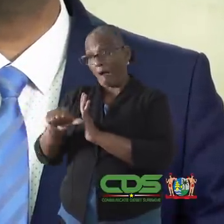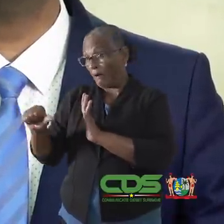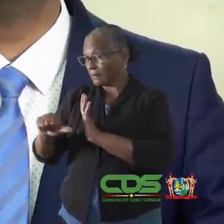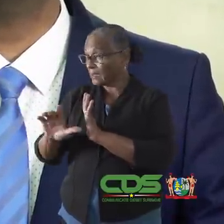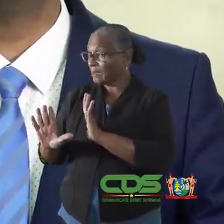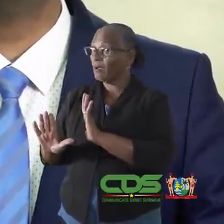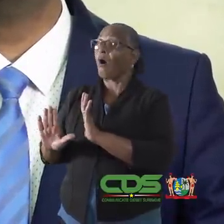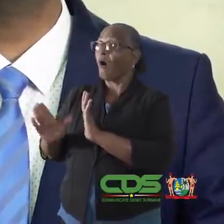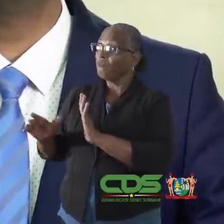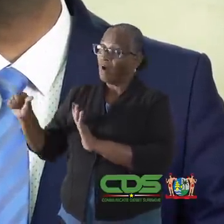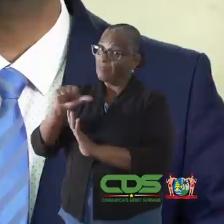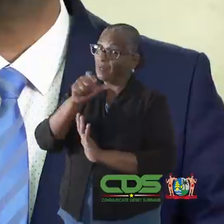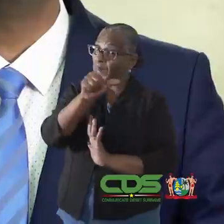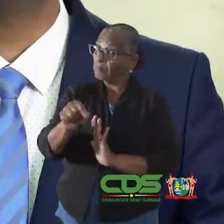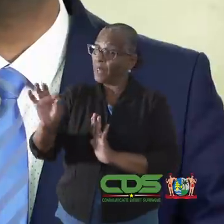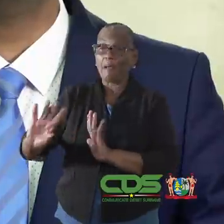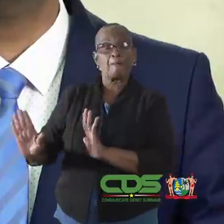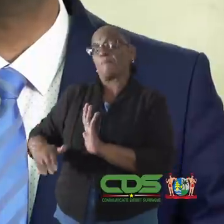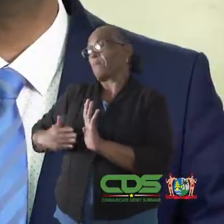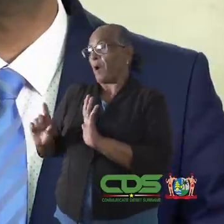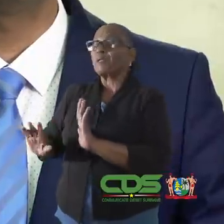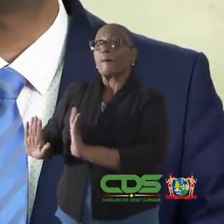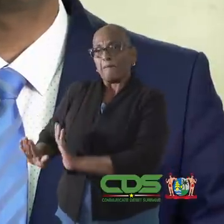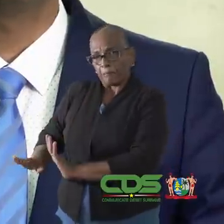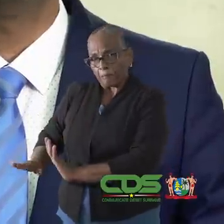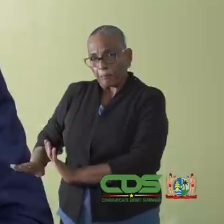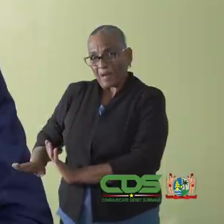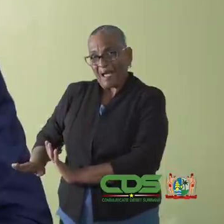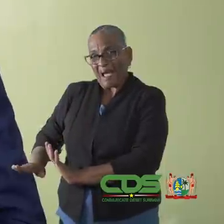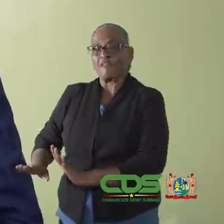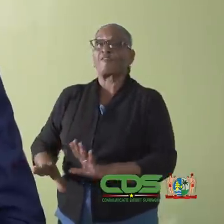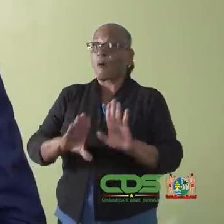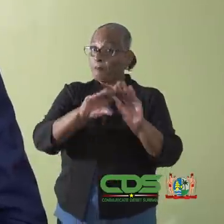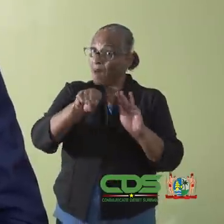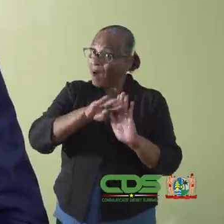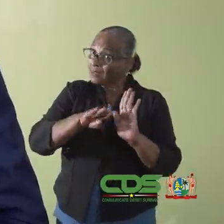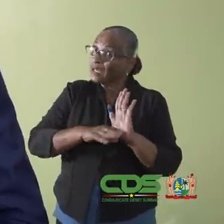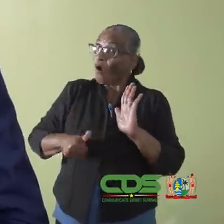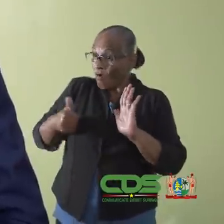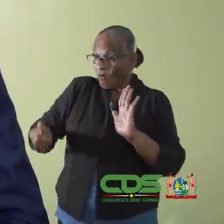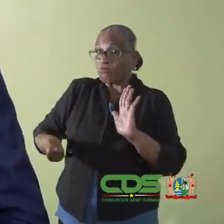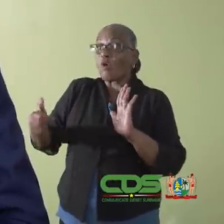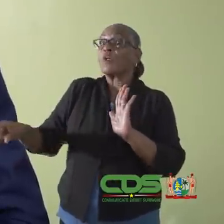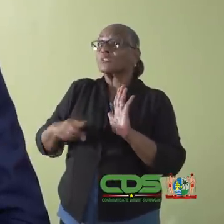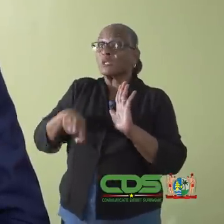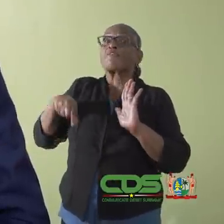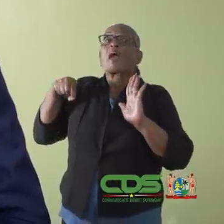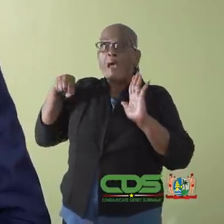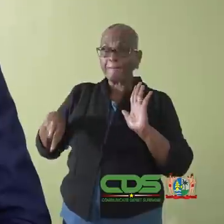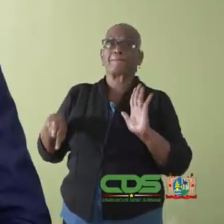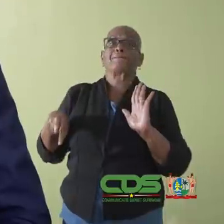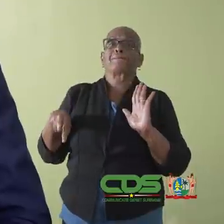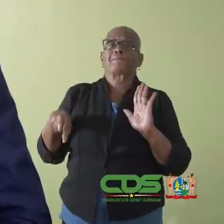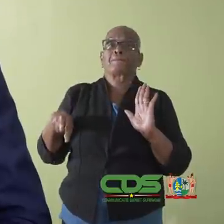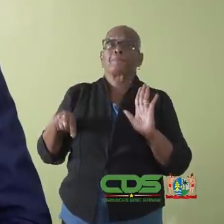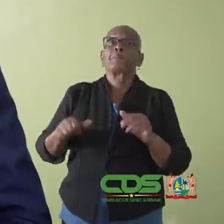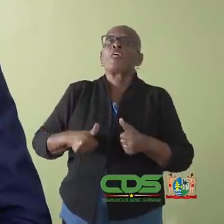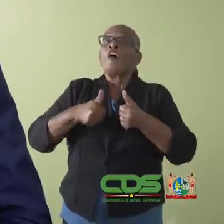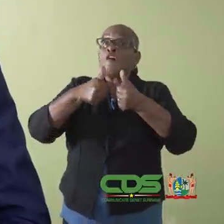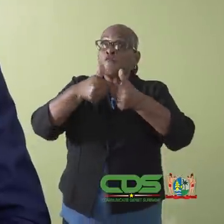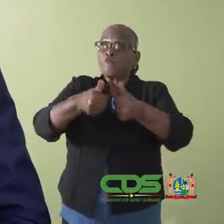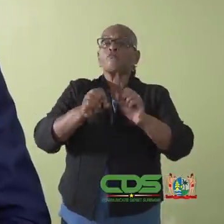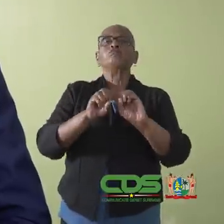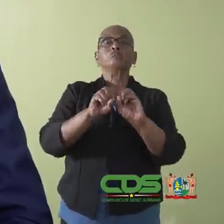verblijfsgelegenheden te begeven of te bevinden. Voornoemde maatregelen hebben verstrekkende gevolgen. In